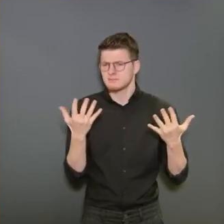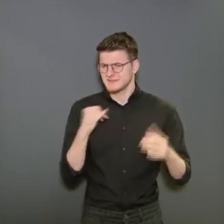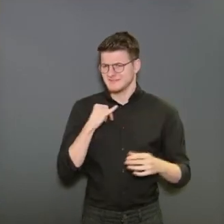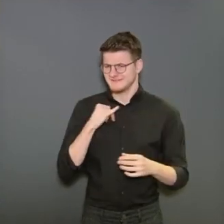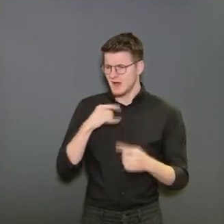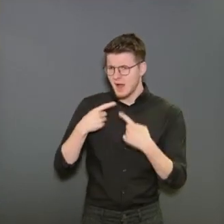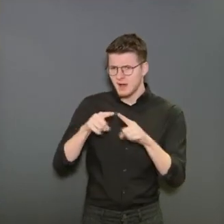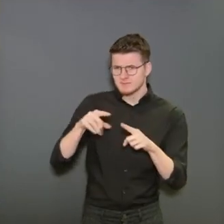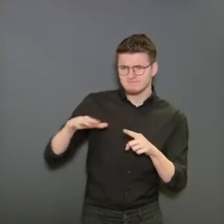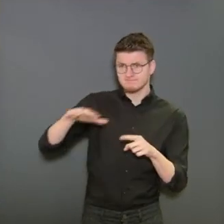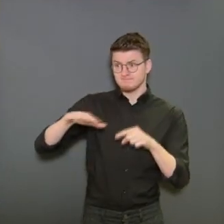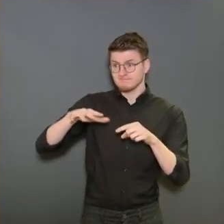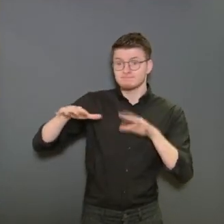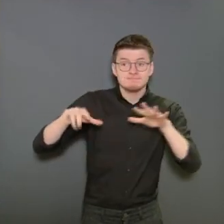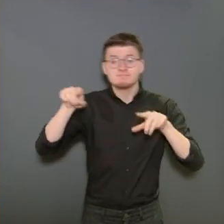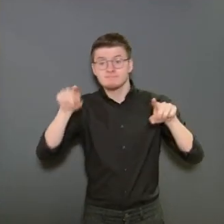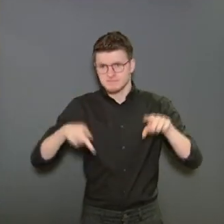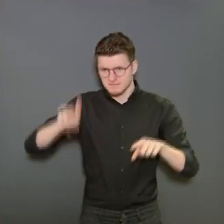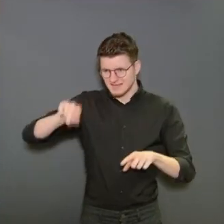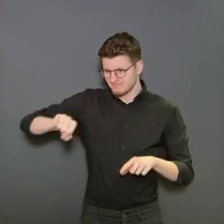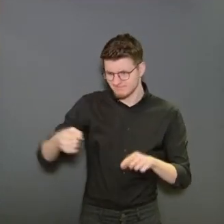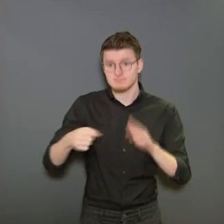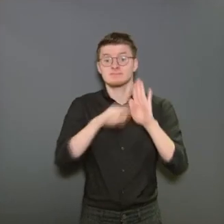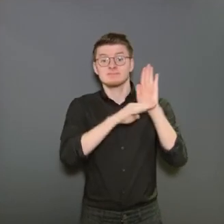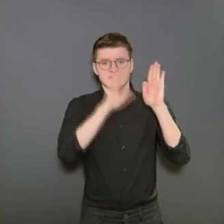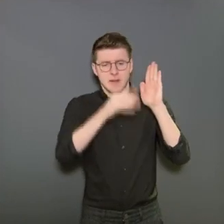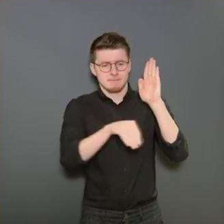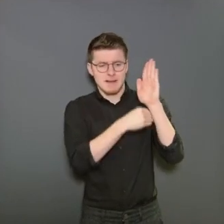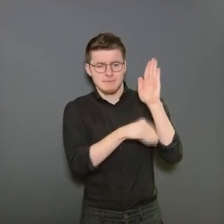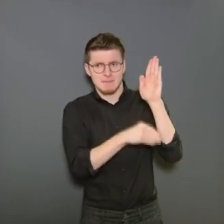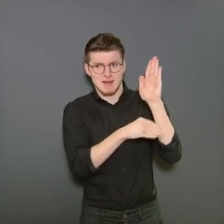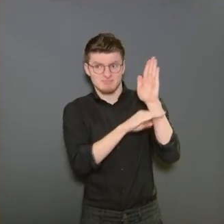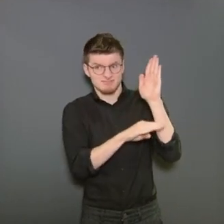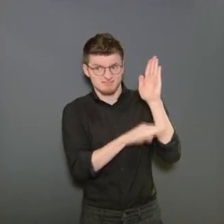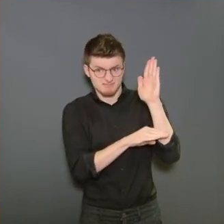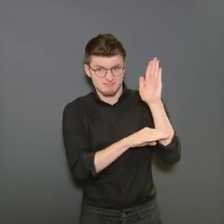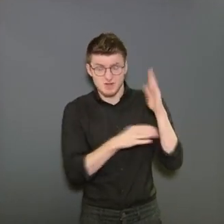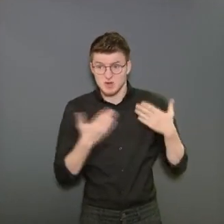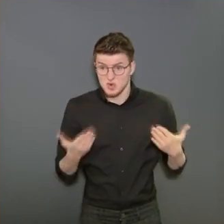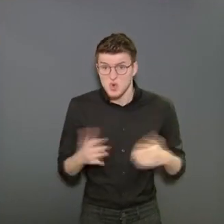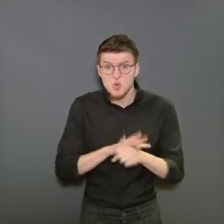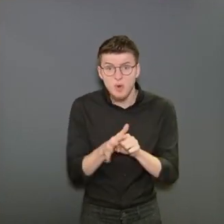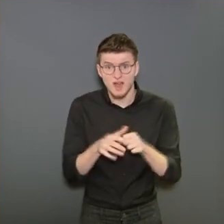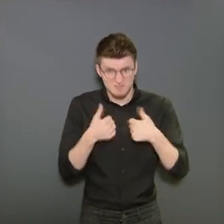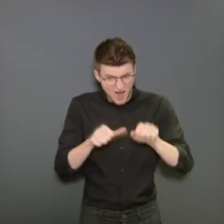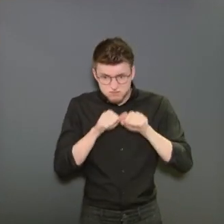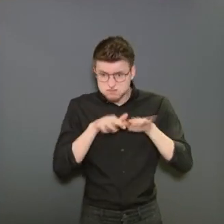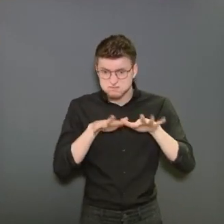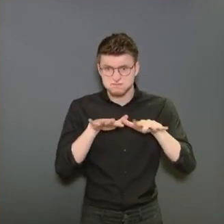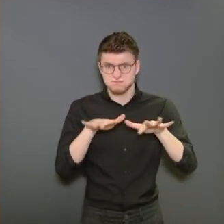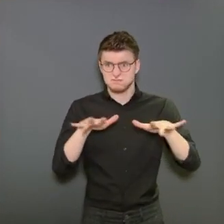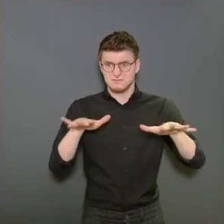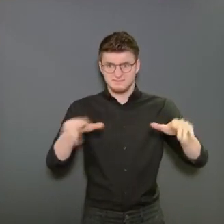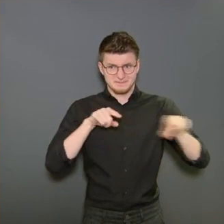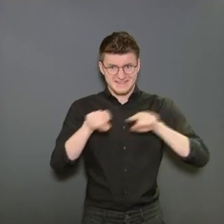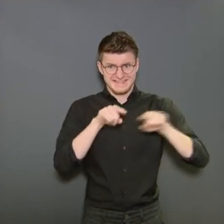si nous prenons des mesures plus strictes dans d'autres domaines. Et lorsque le virus est aussi répandu qu'il l'est actuellement,